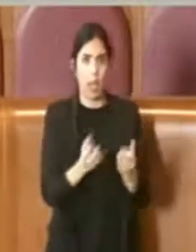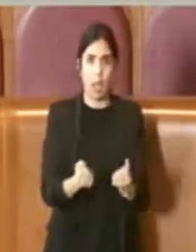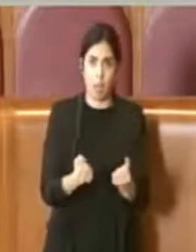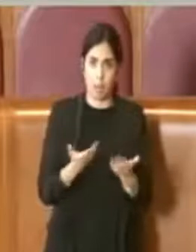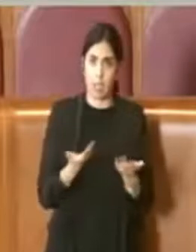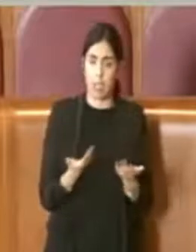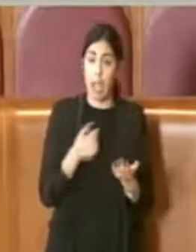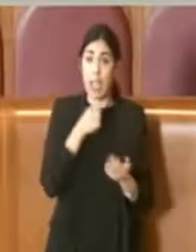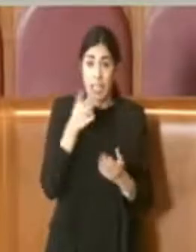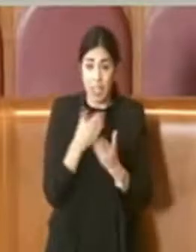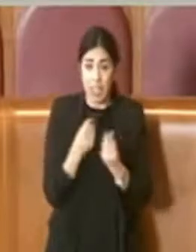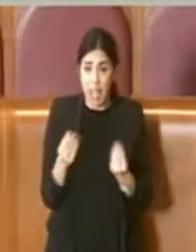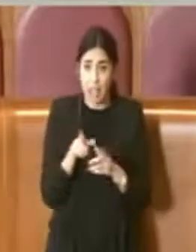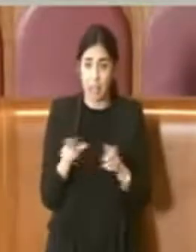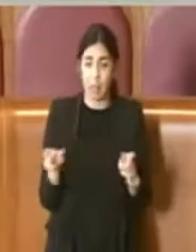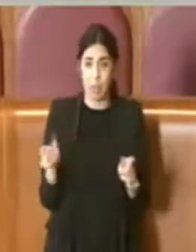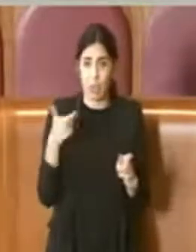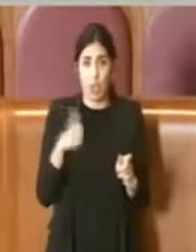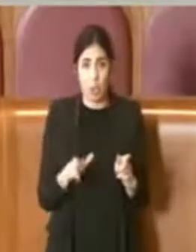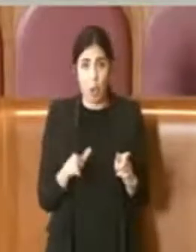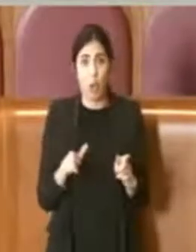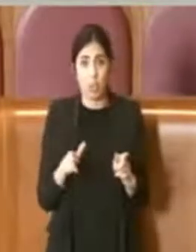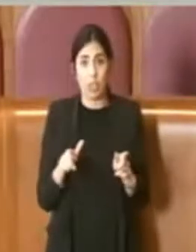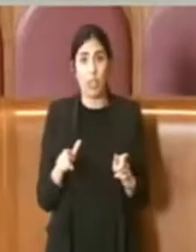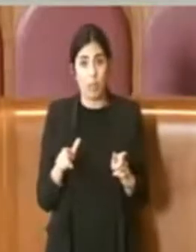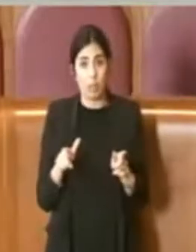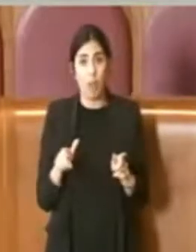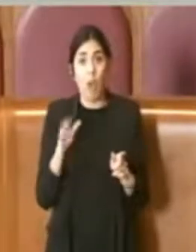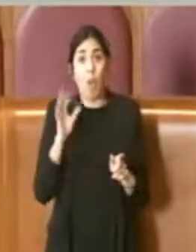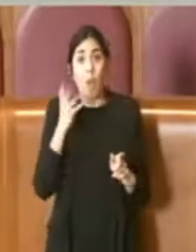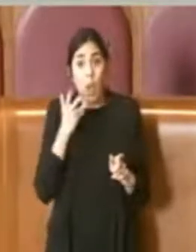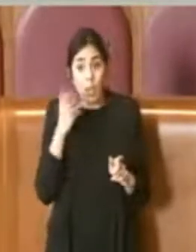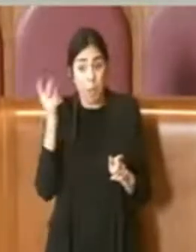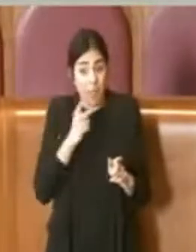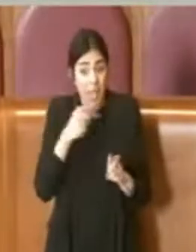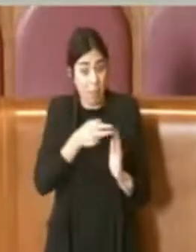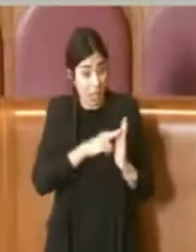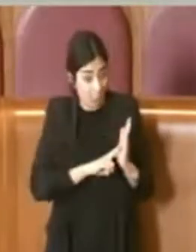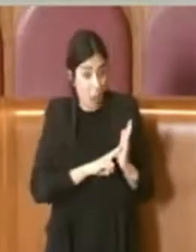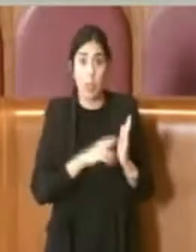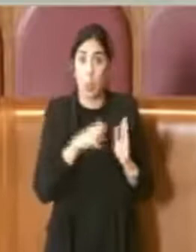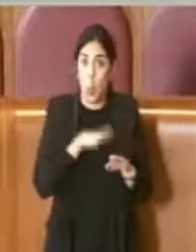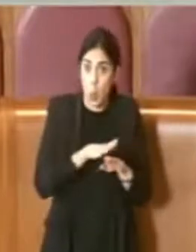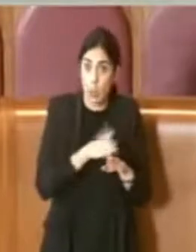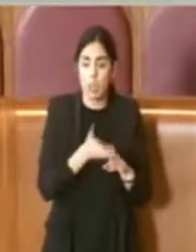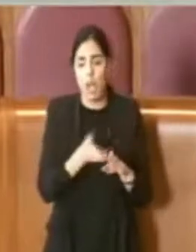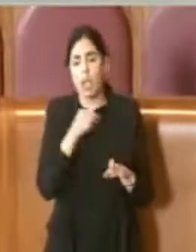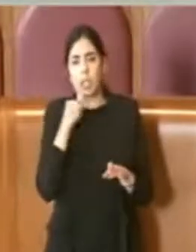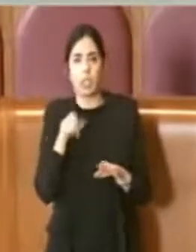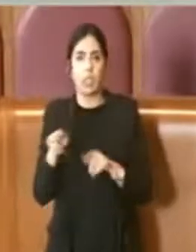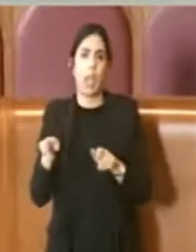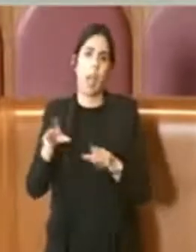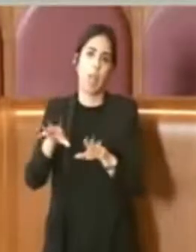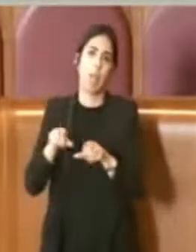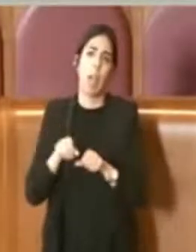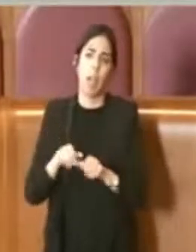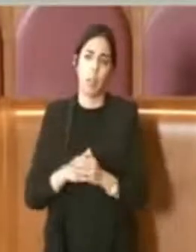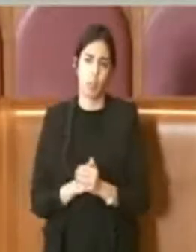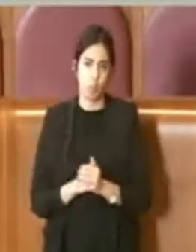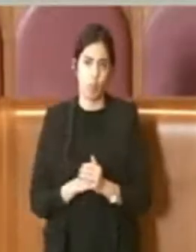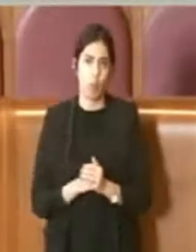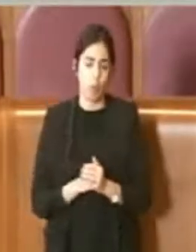tante, perché altrimenti per far sì che questo strumento sia uno strumento vivo per la città. Poi